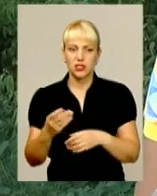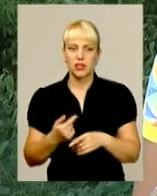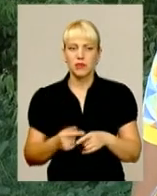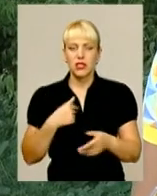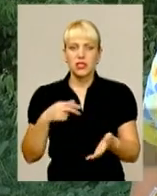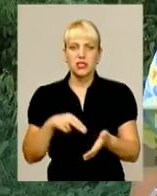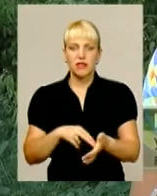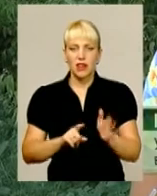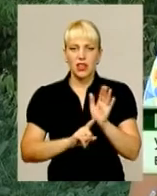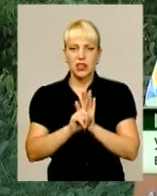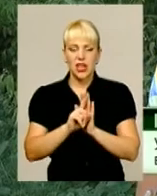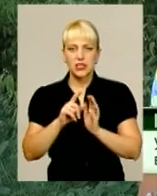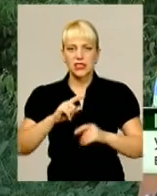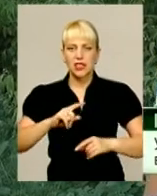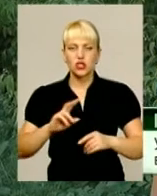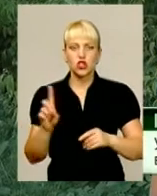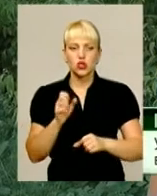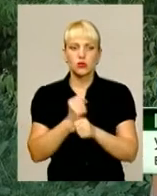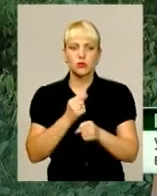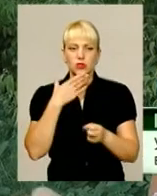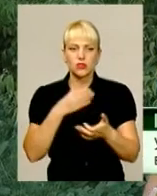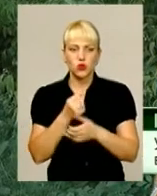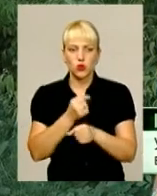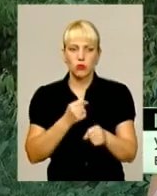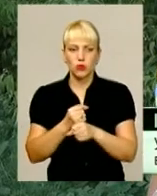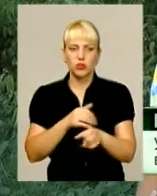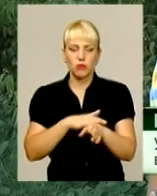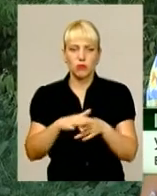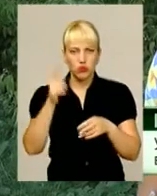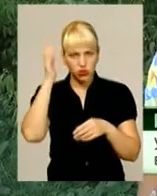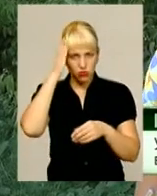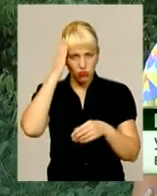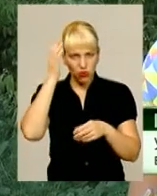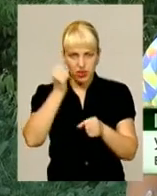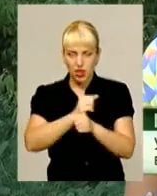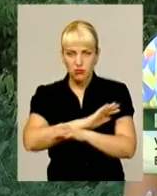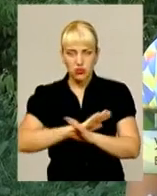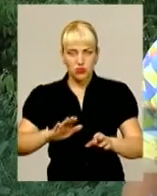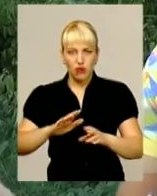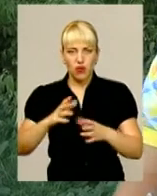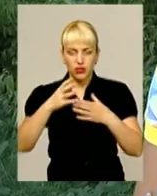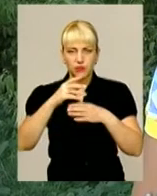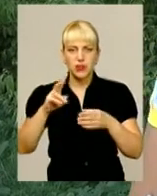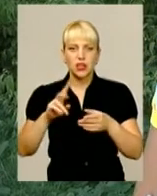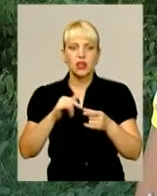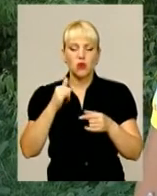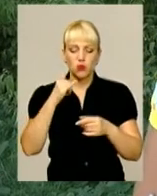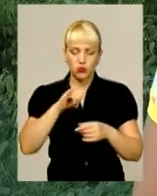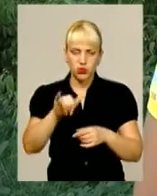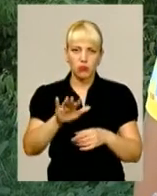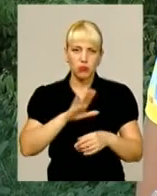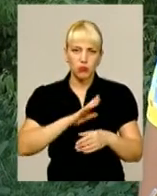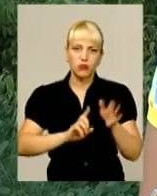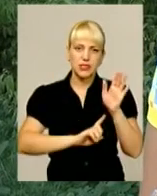старт і думали тільки про те, як зробити свою роботу, і повністю відключався мозок. Ні про що не міг думати, тебе був старт і фініш.